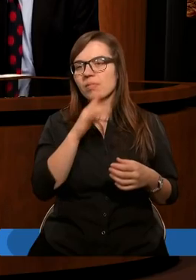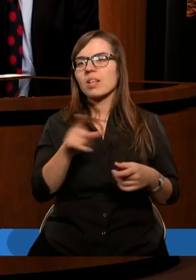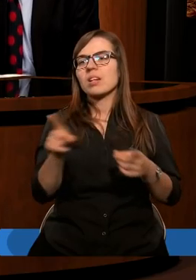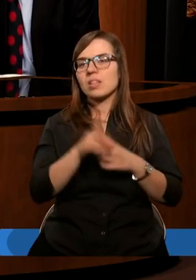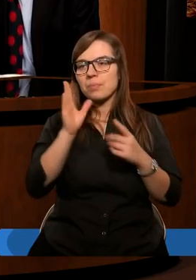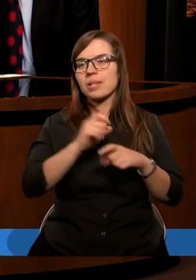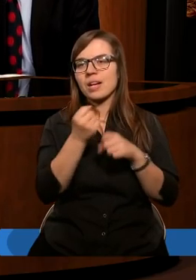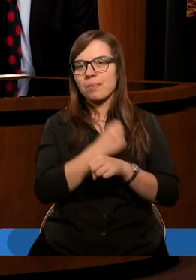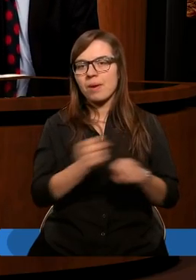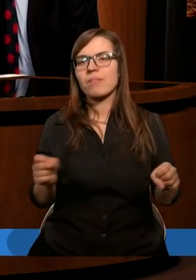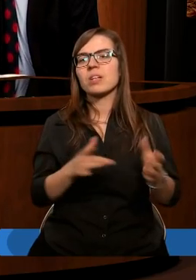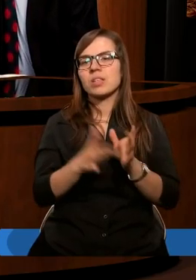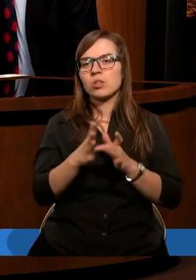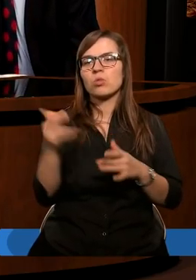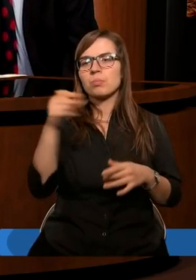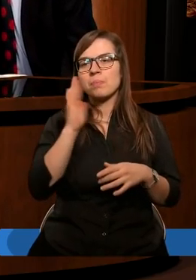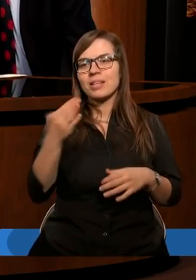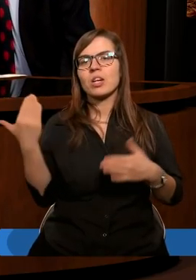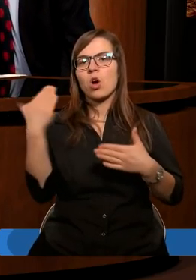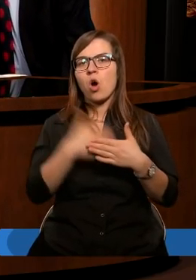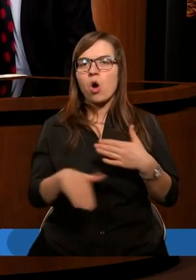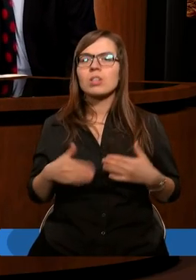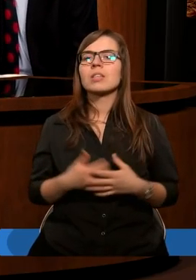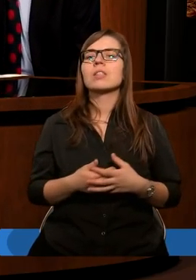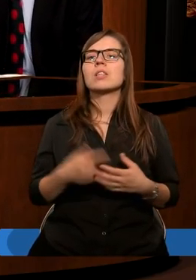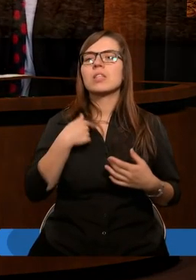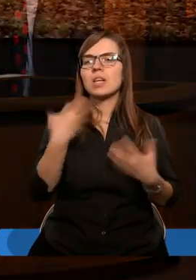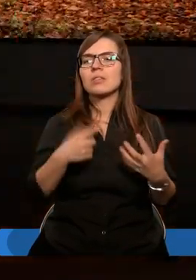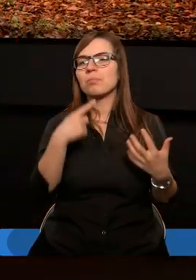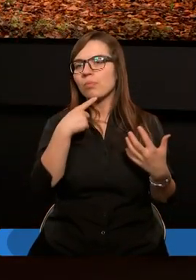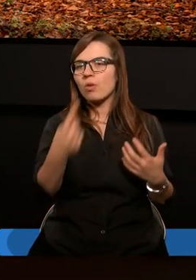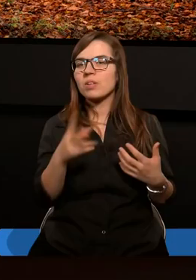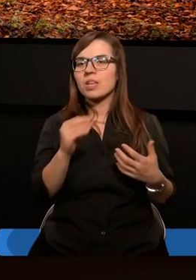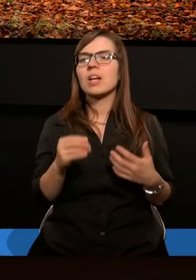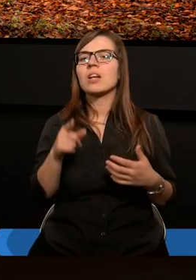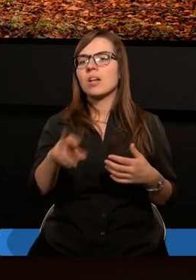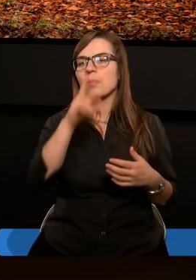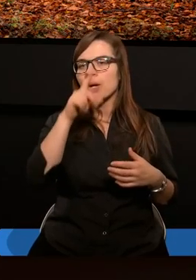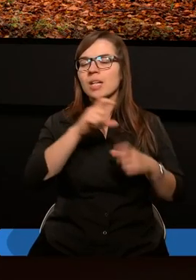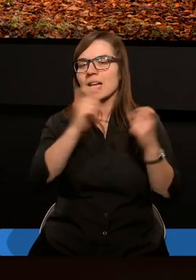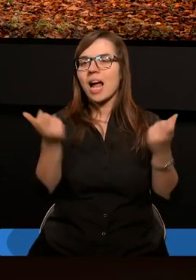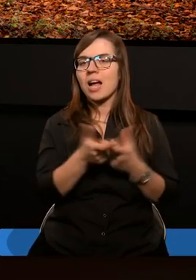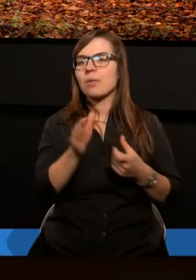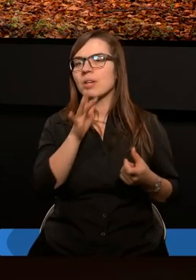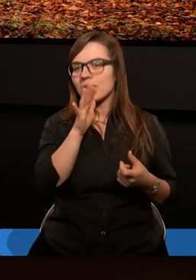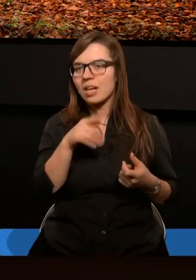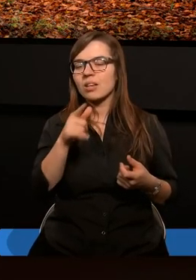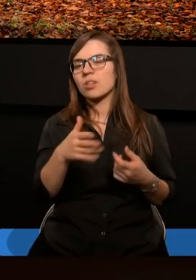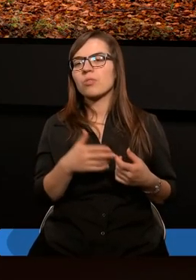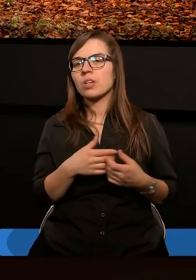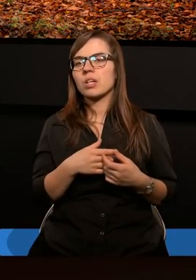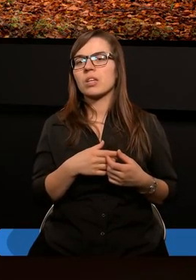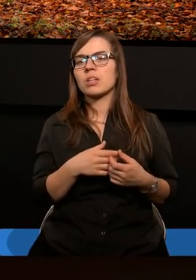Izrael cały będzie zbawiony, Chrystus przyjdzie, będzie koniec. Można więc powiedzieć, że pojęcie całe Izrael w tym